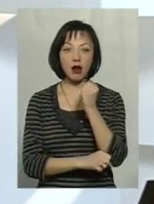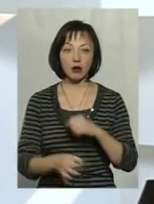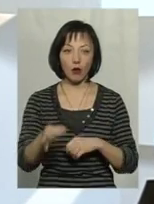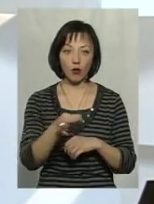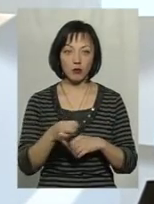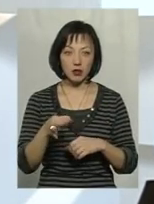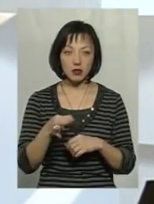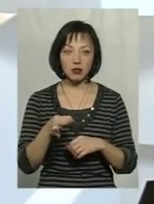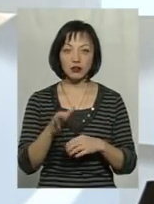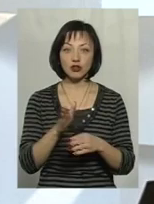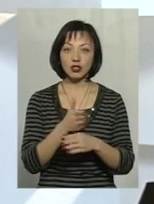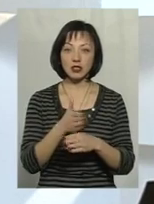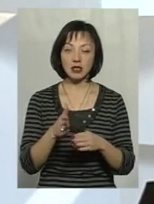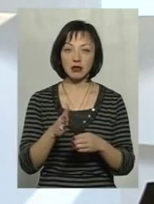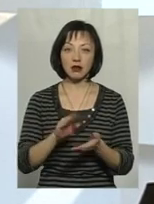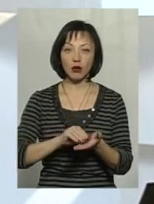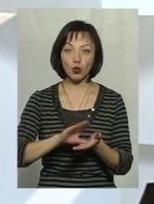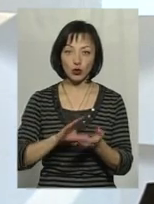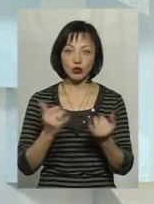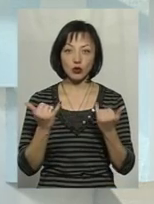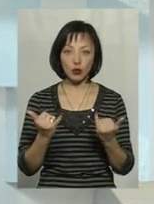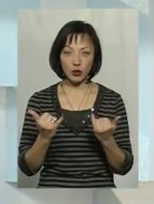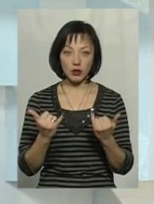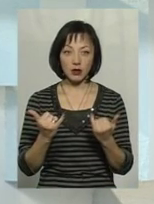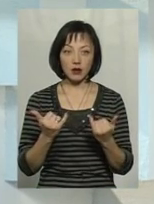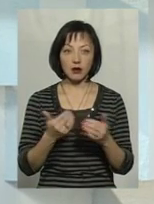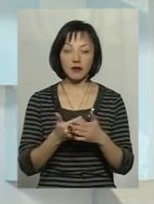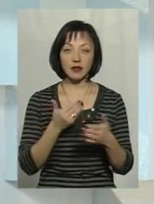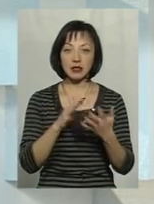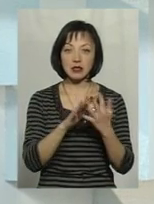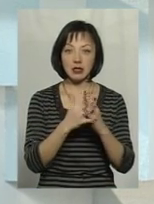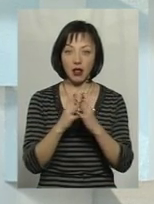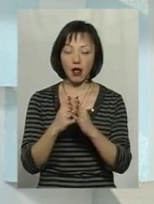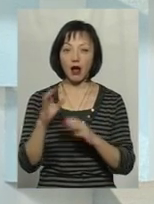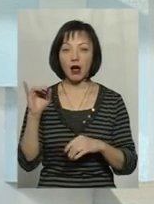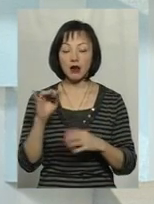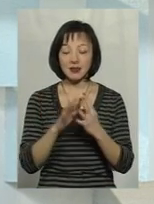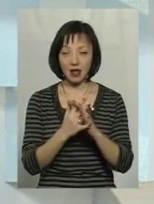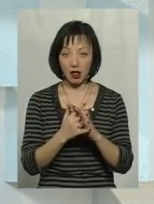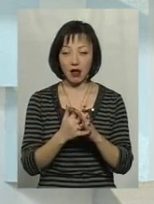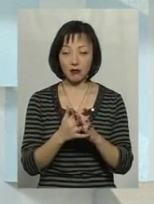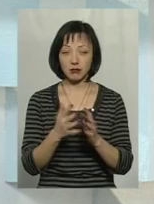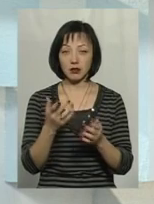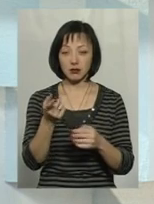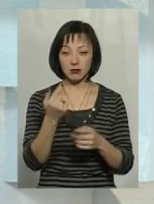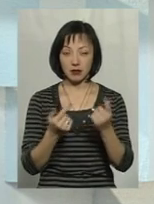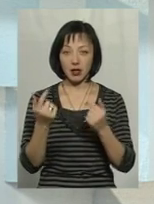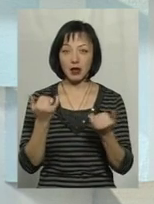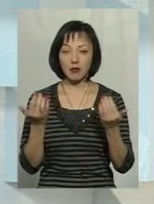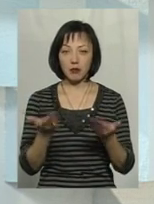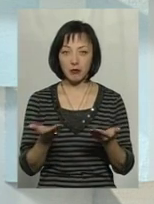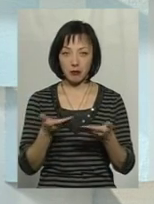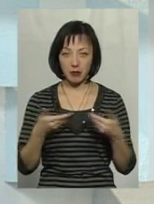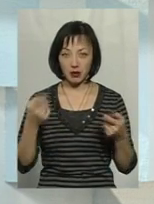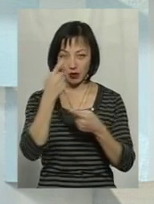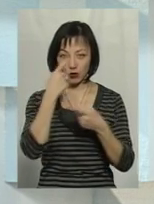тому що значну частину надходжень сьогодні йде від села. І ми вже вкотре наголошуємо